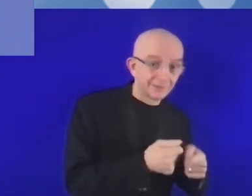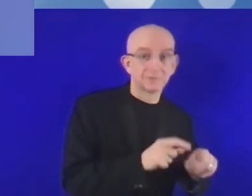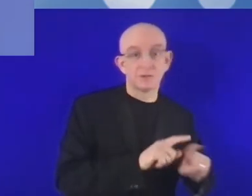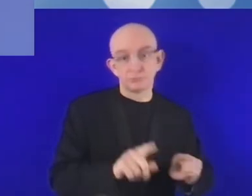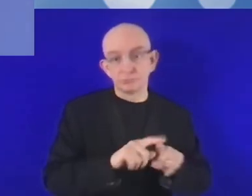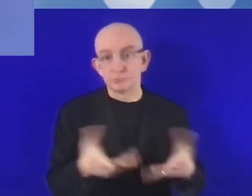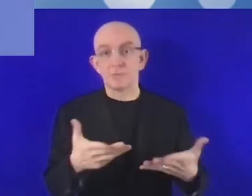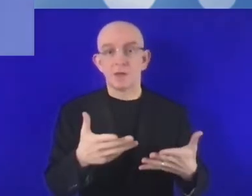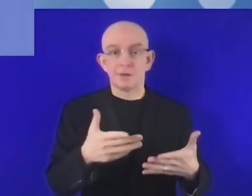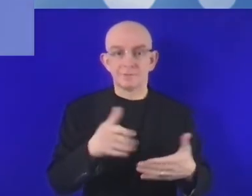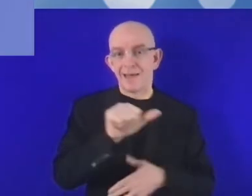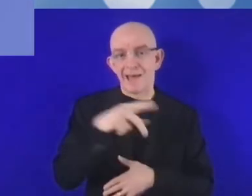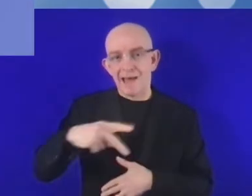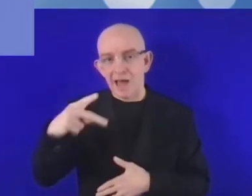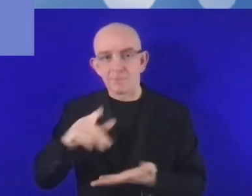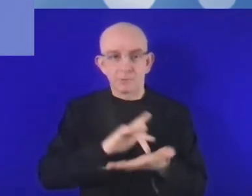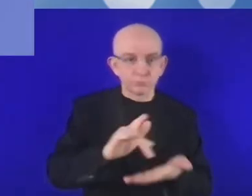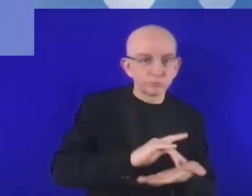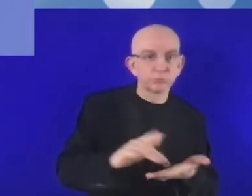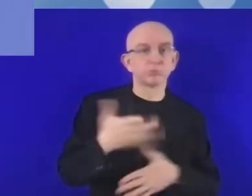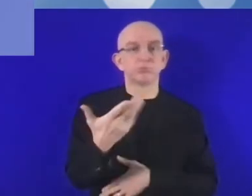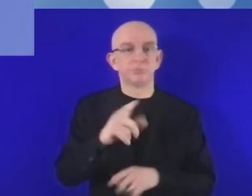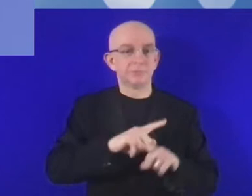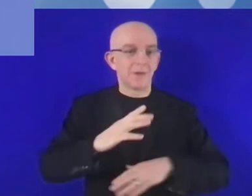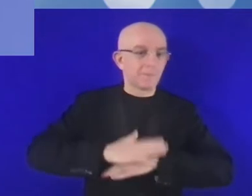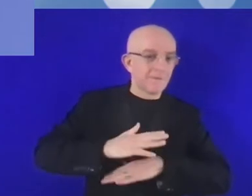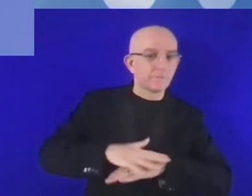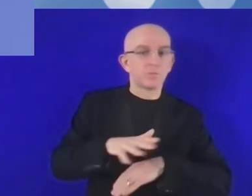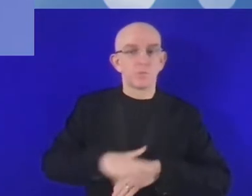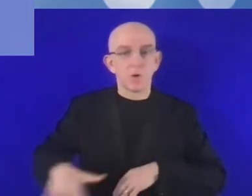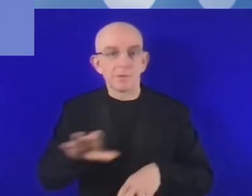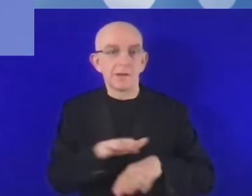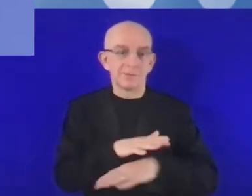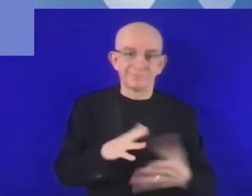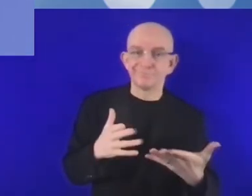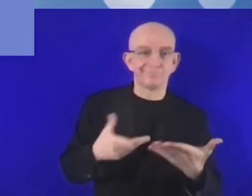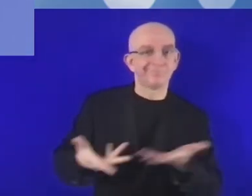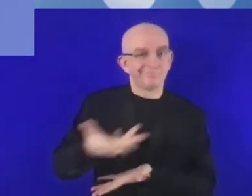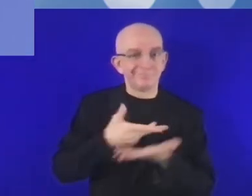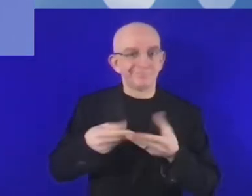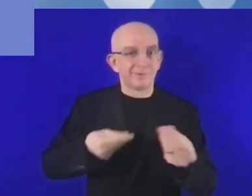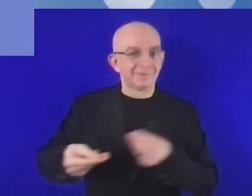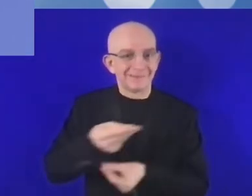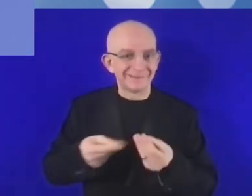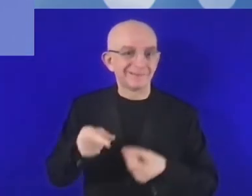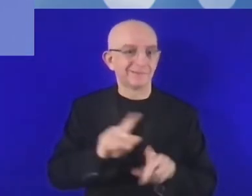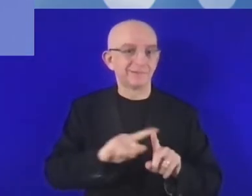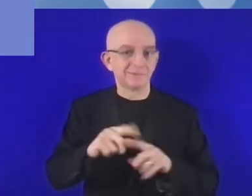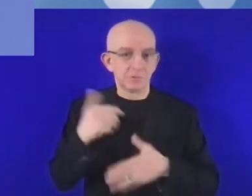Media społecznościowe, specjalne zastosowanie platform cyfrowych na potrzeby biznesu. To